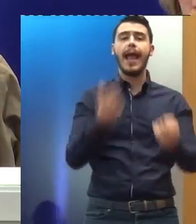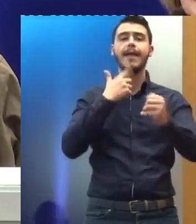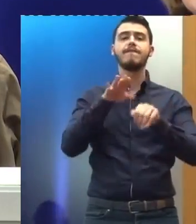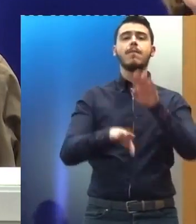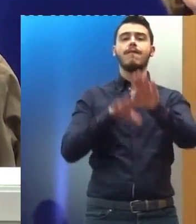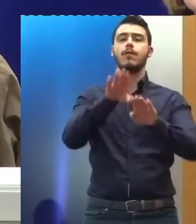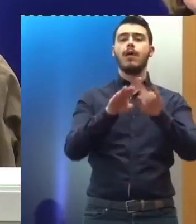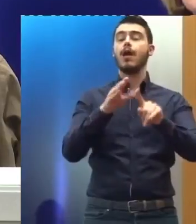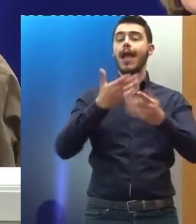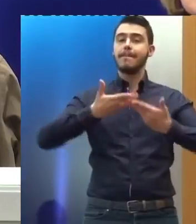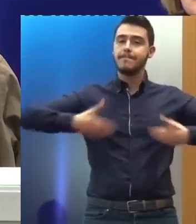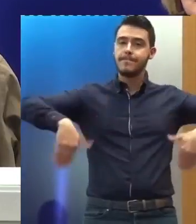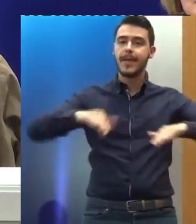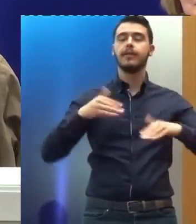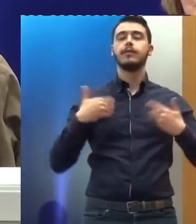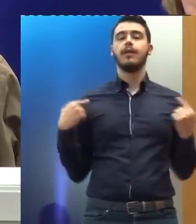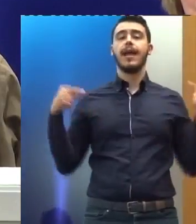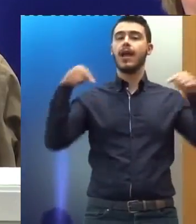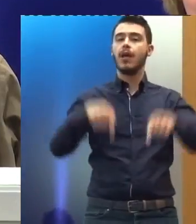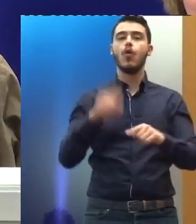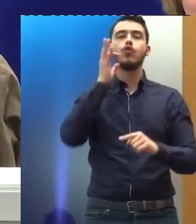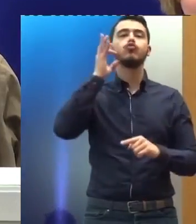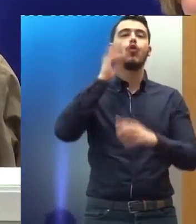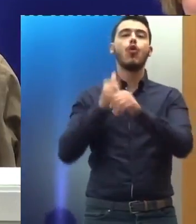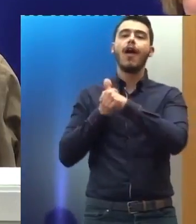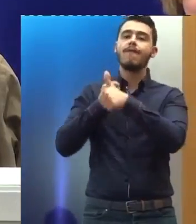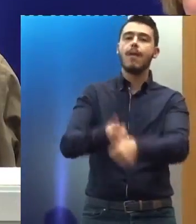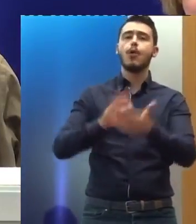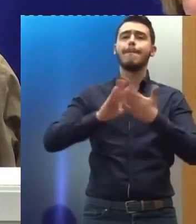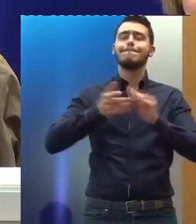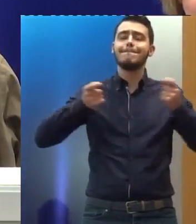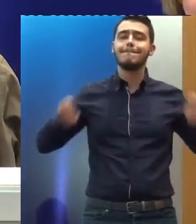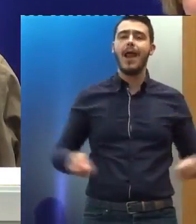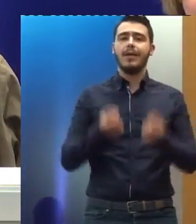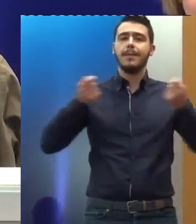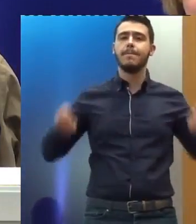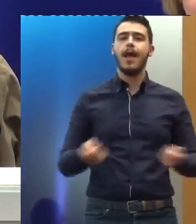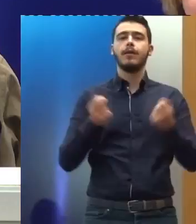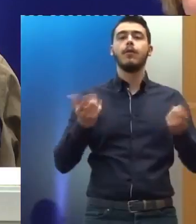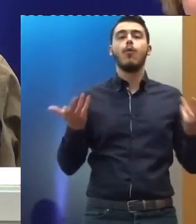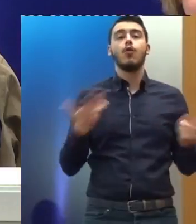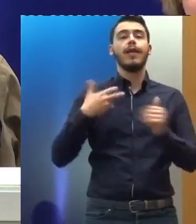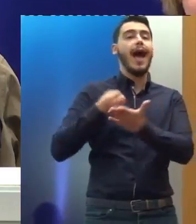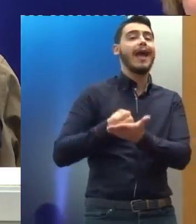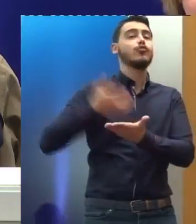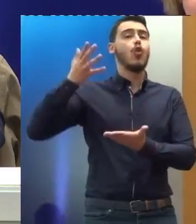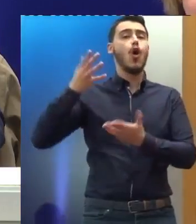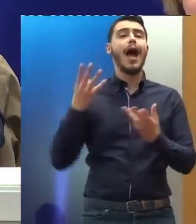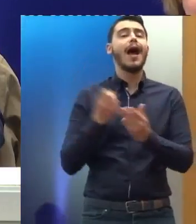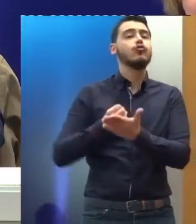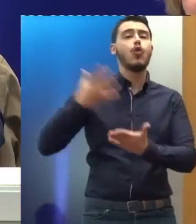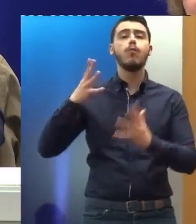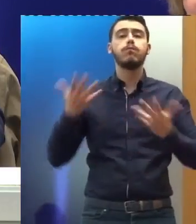εδώ αυτοί όλοι οι οποίοι εφαρμόζουμε στην πράξη και επομένως η αξιολόγηση η οποία γίνεται περνάει από αυτή τη